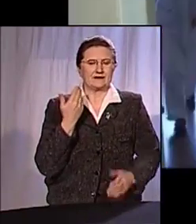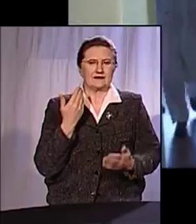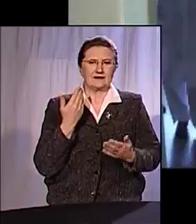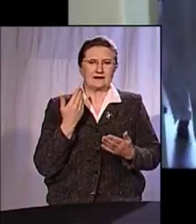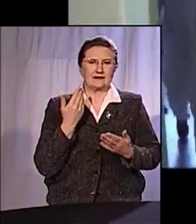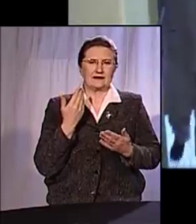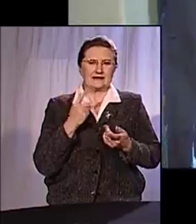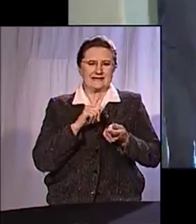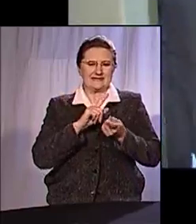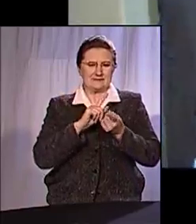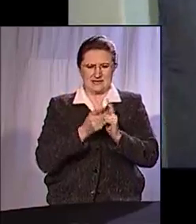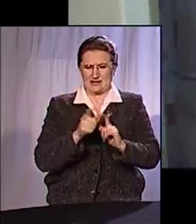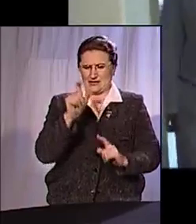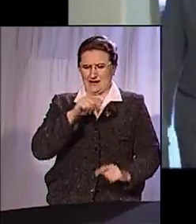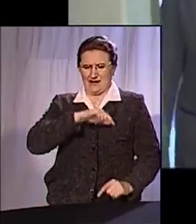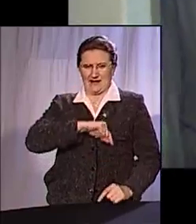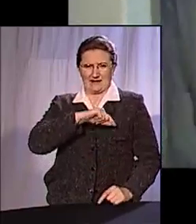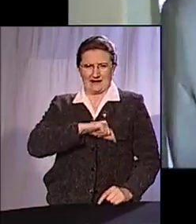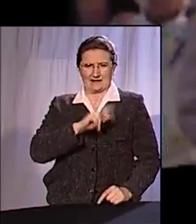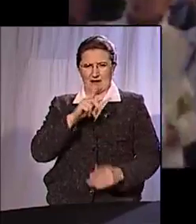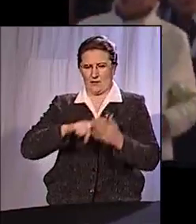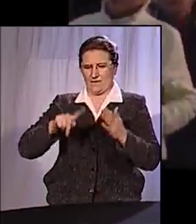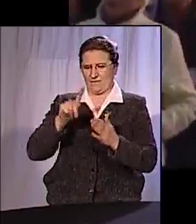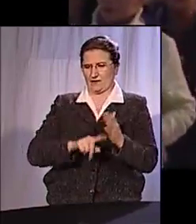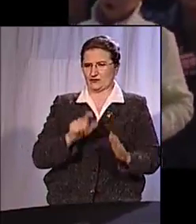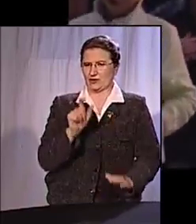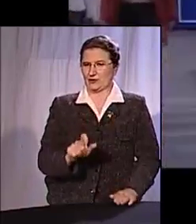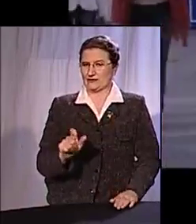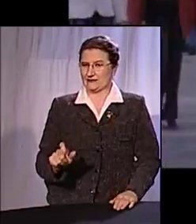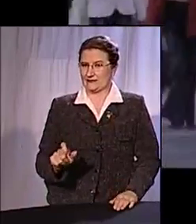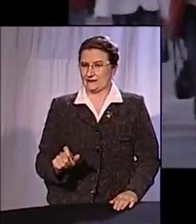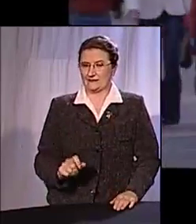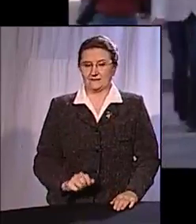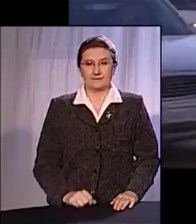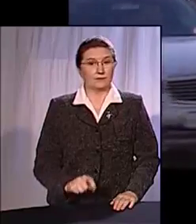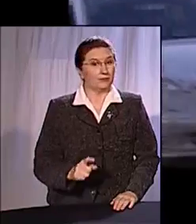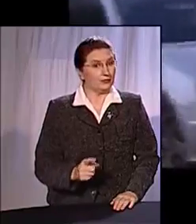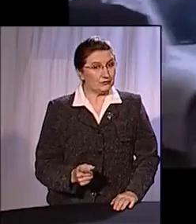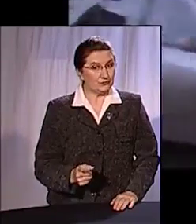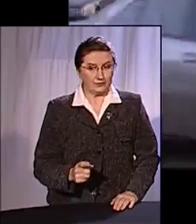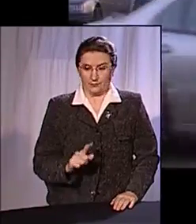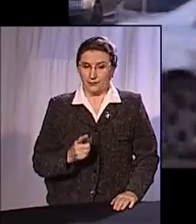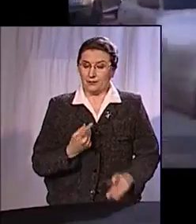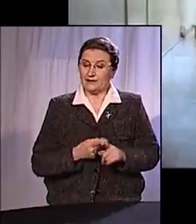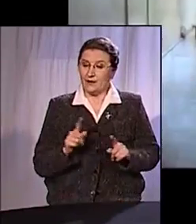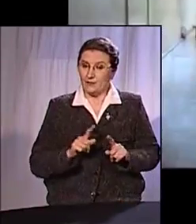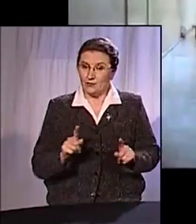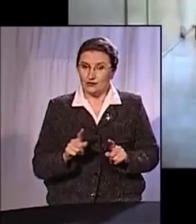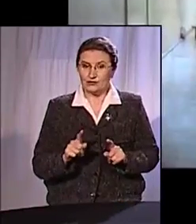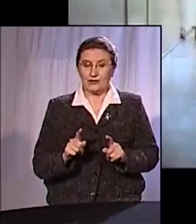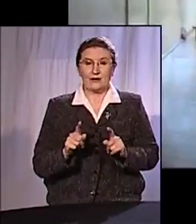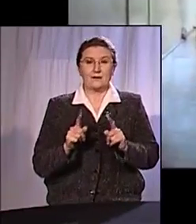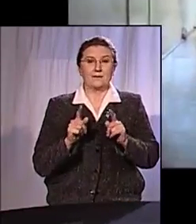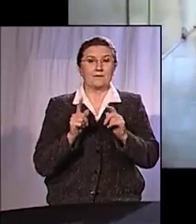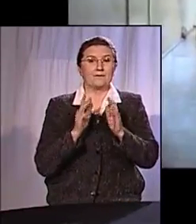изменений личности, как у неверующих. А почему? А почему? А потому что просит,